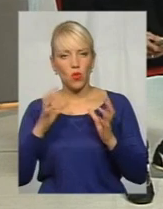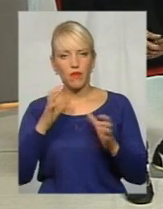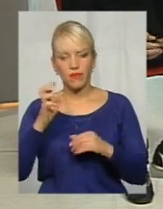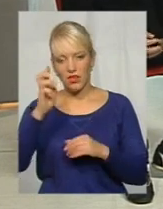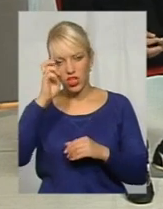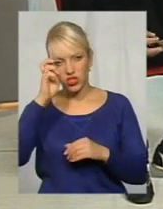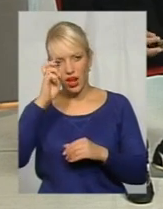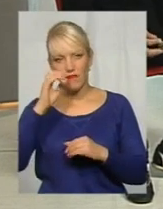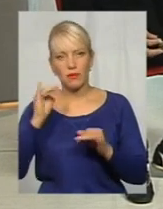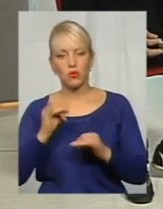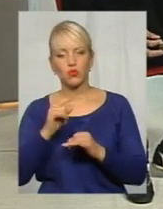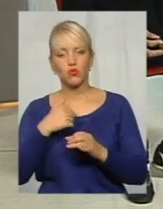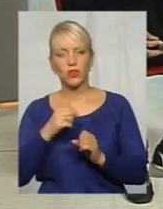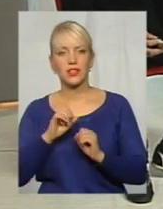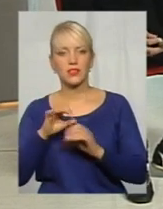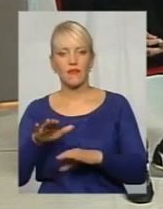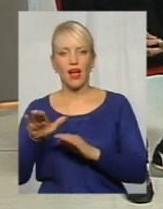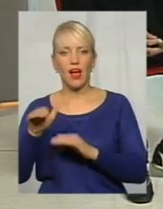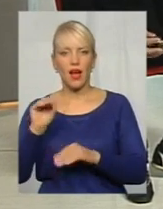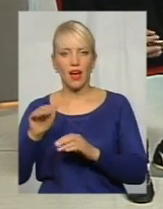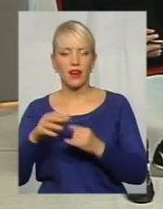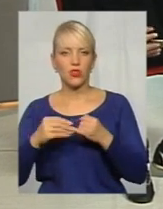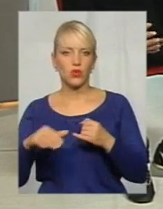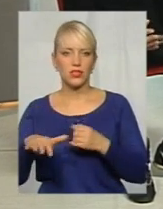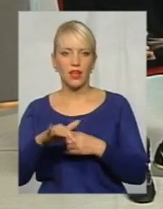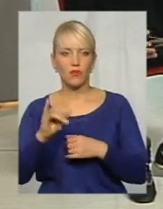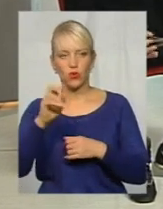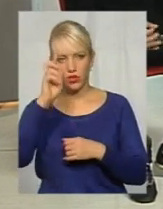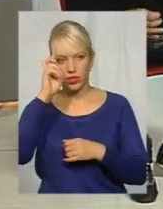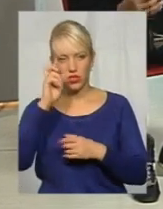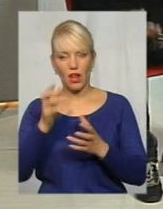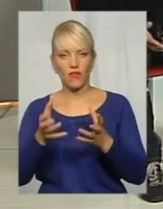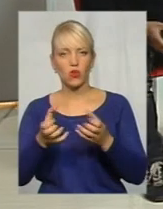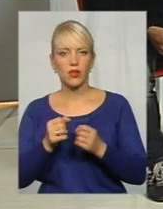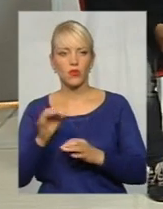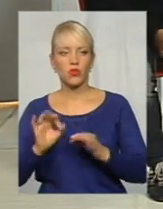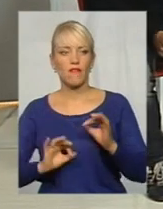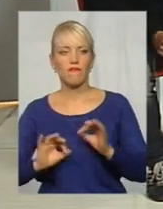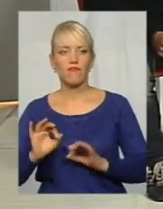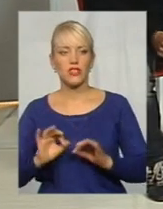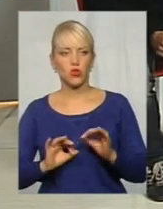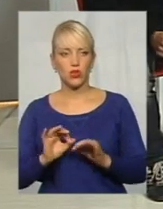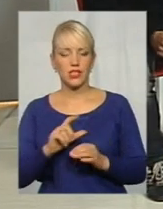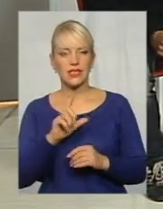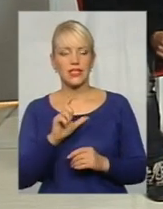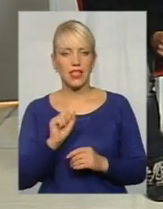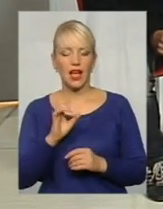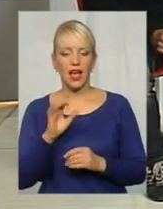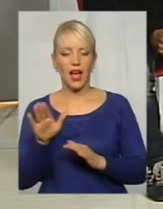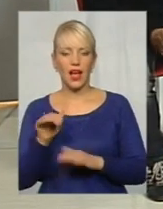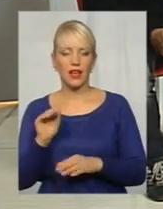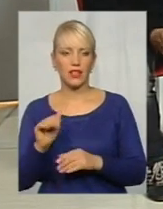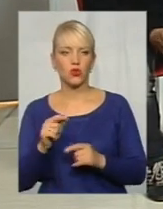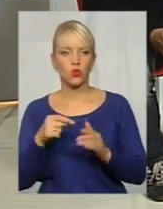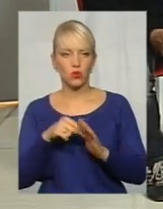я здав в оренду землі і держава отримує відсоток. Тобто, аренду, скажімо так. Тобто, селяни